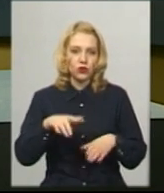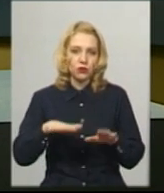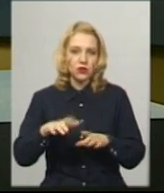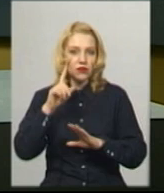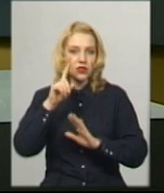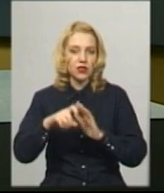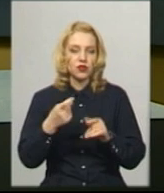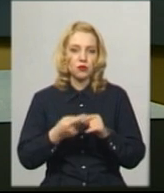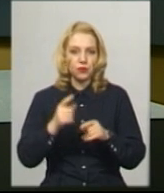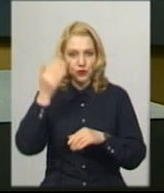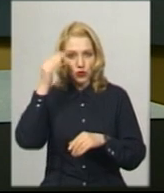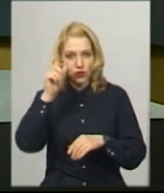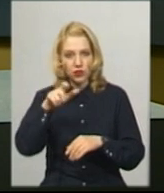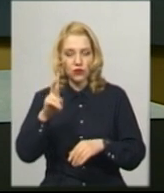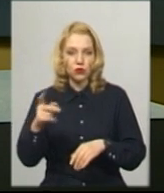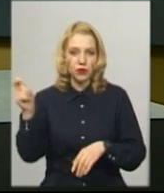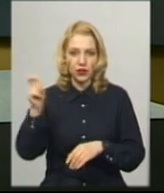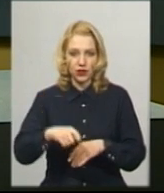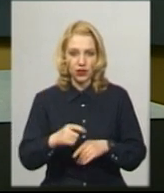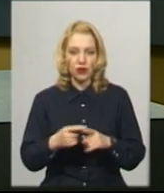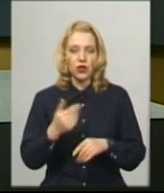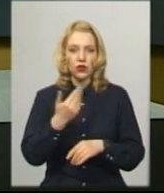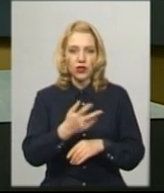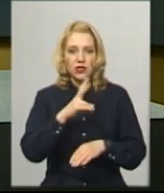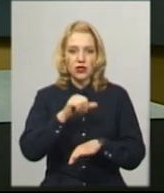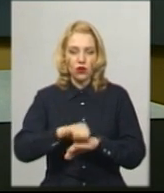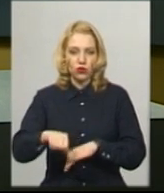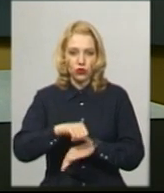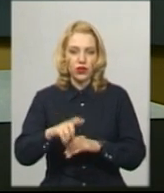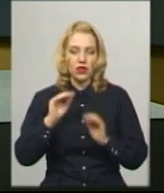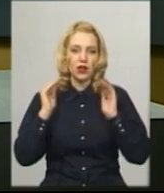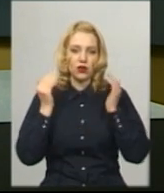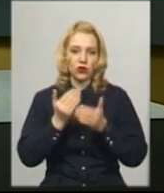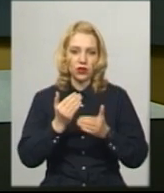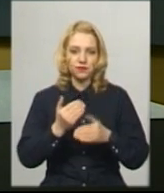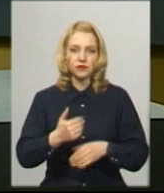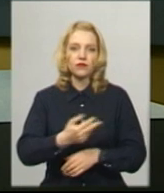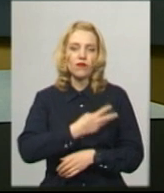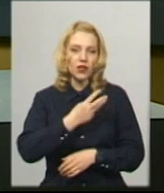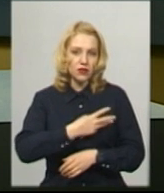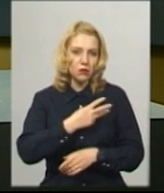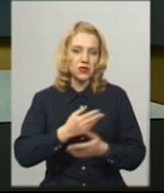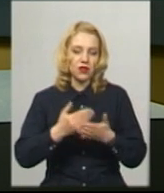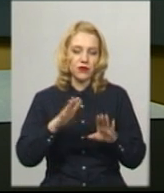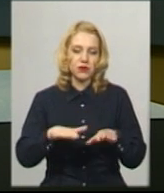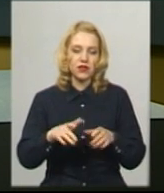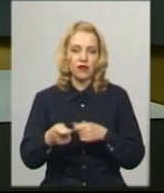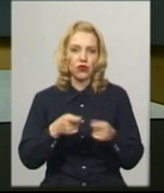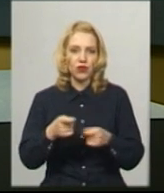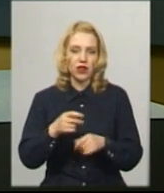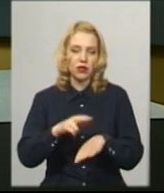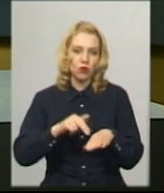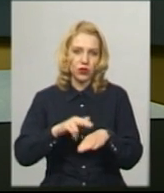дізнавшись про чужинців, що приїхали до них за кордону, на карантин зажадали від місцевої влади та поліції